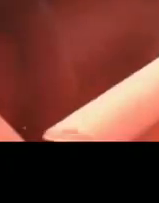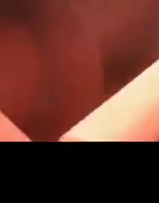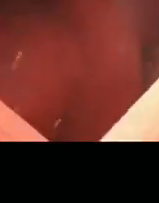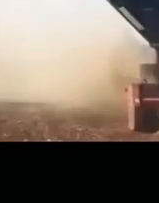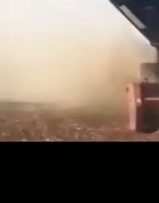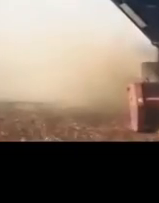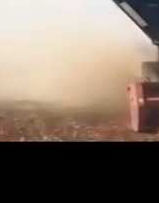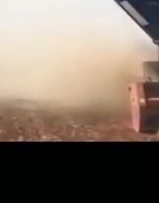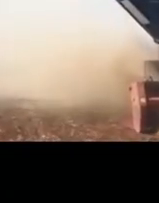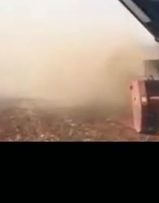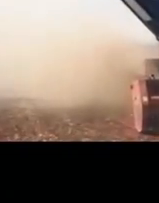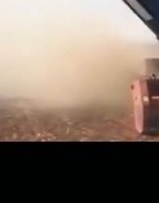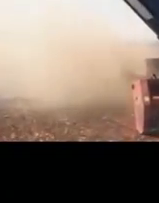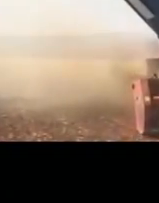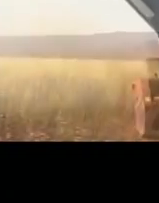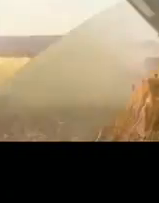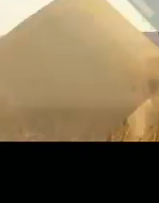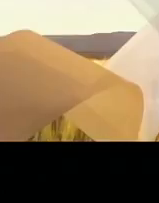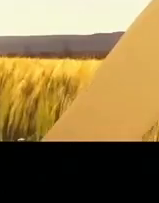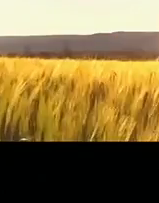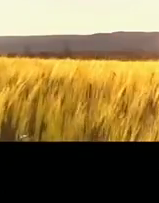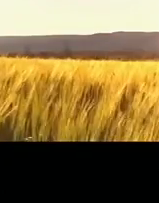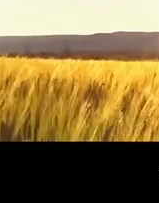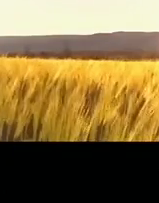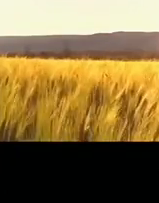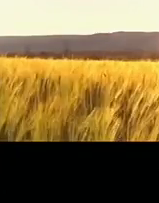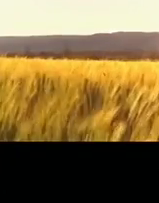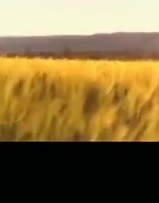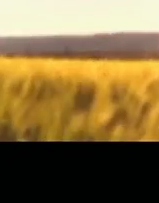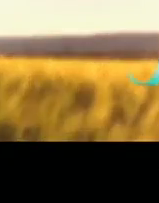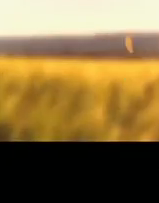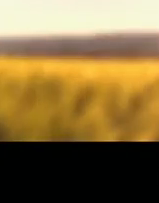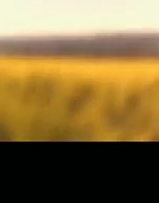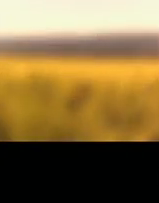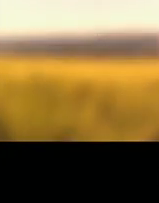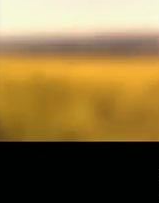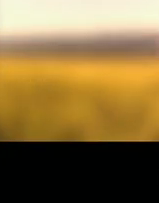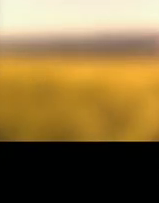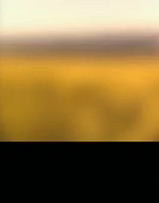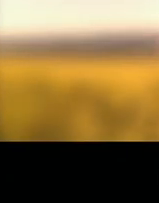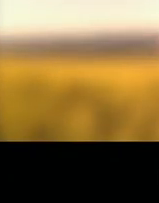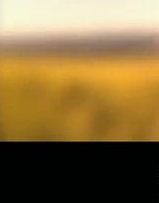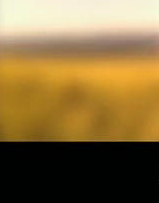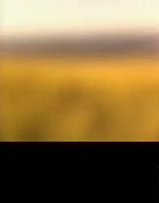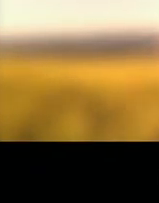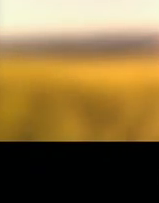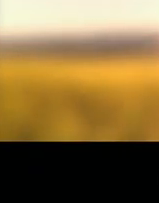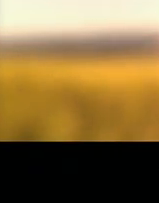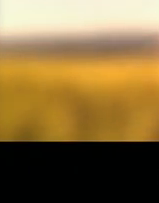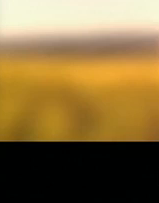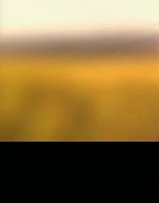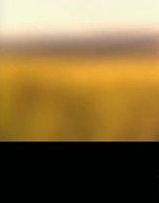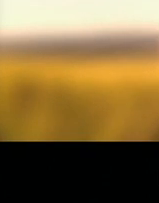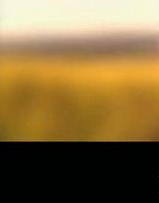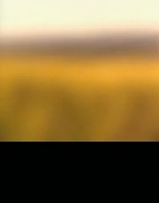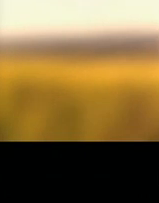добросовісний підхід до вигідної справи. Створіть успішний бізнес біля хати разом із першим національним аграрним кооперативом.